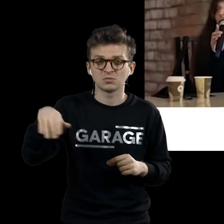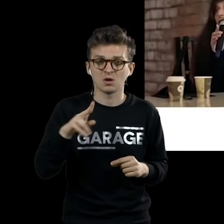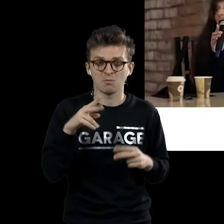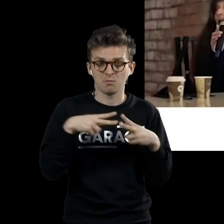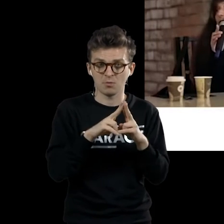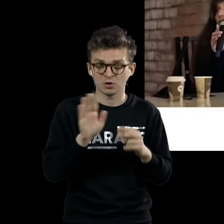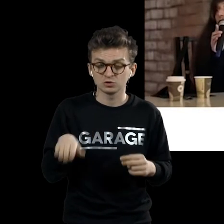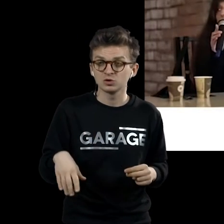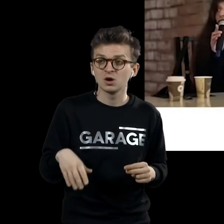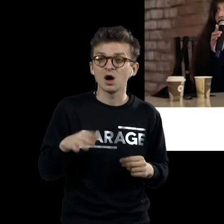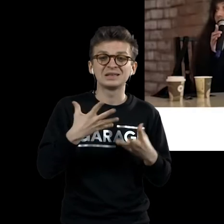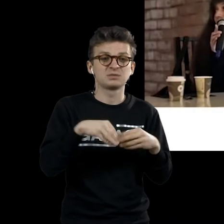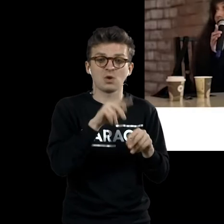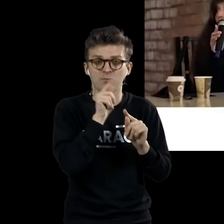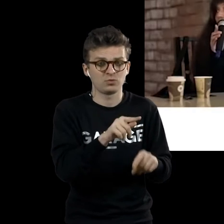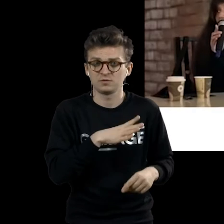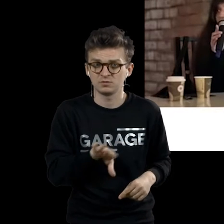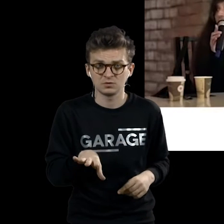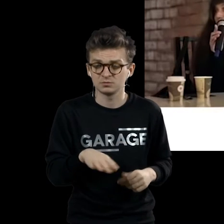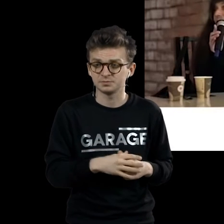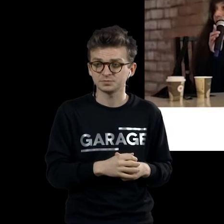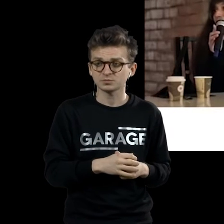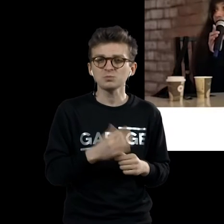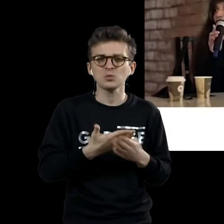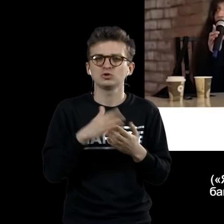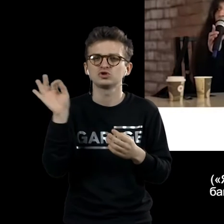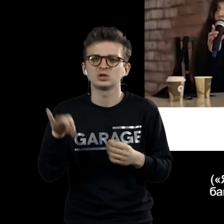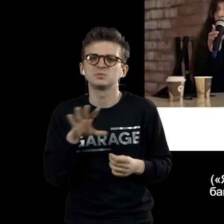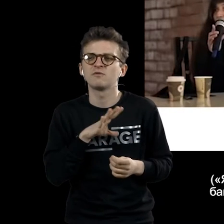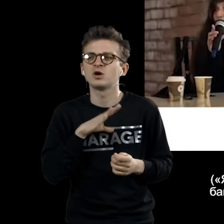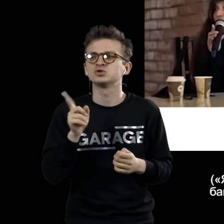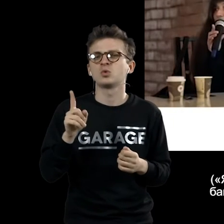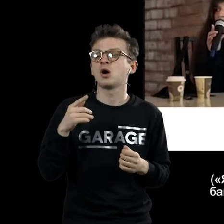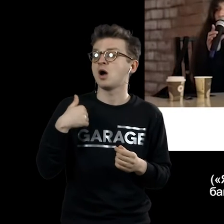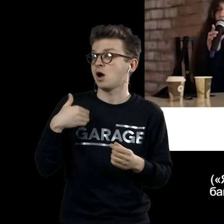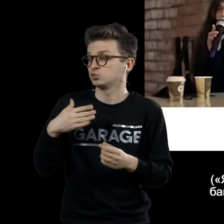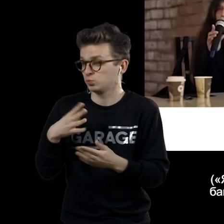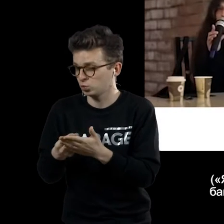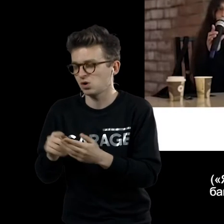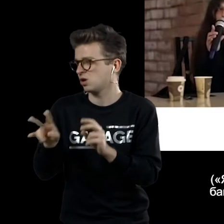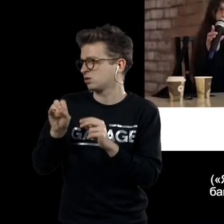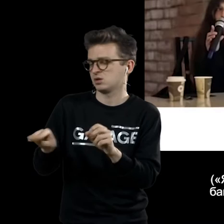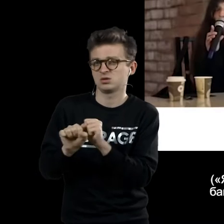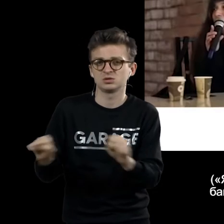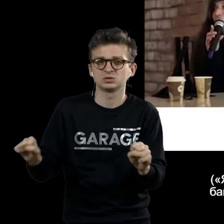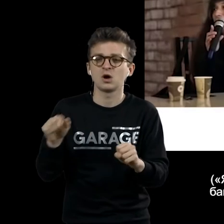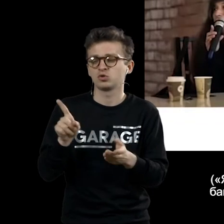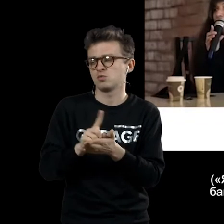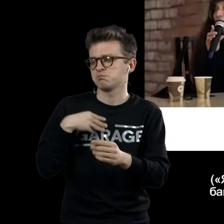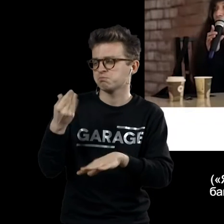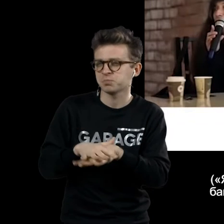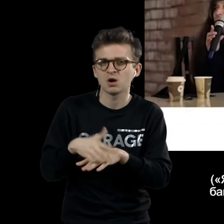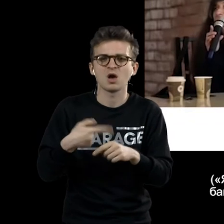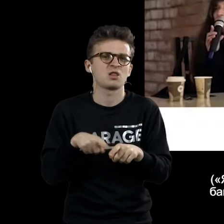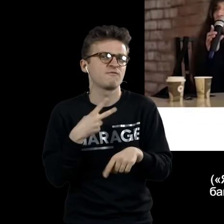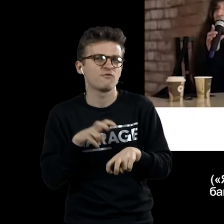то семья абсолютно этому не препятствовала, как это часто бывает. Я хочу быть художником, нет, сын-то должен стать банкиром,